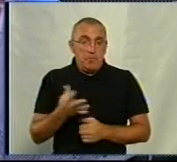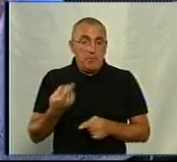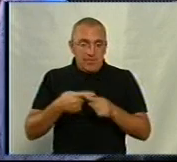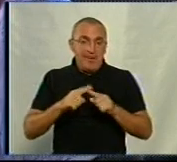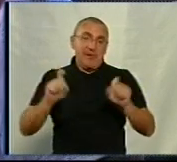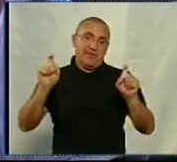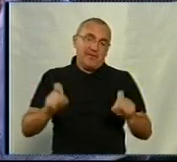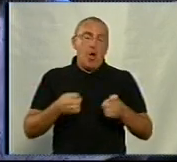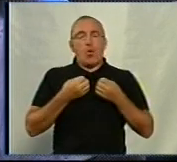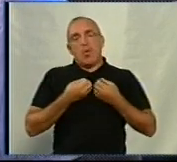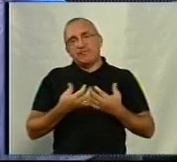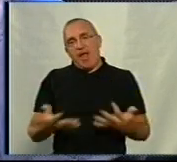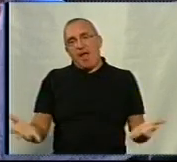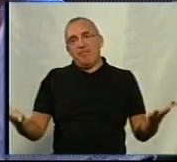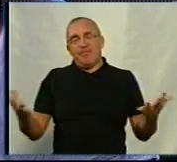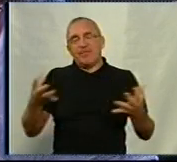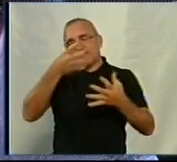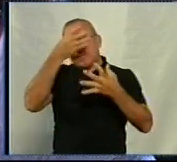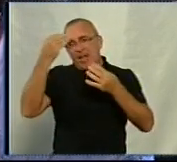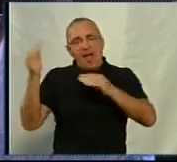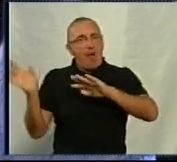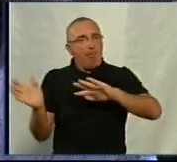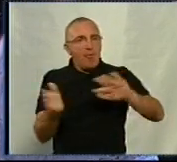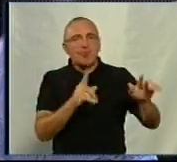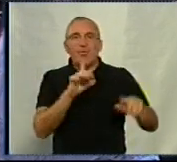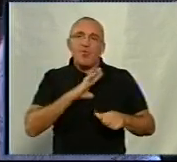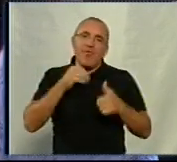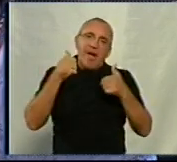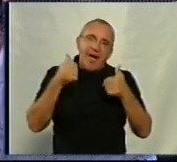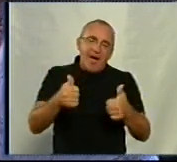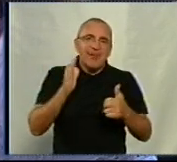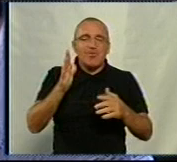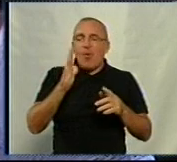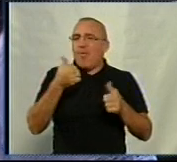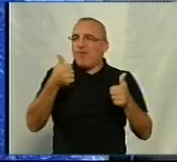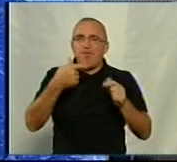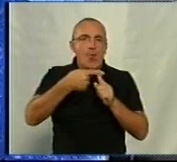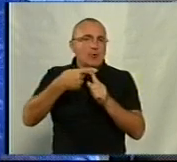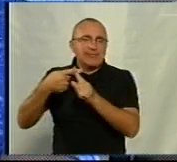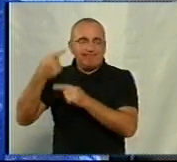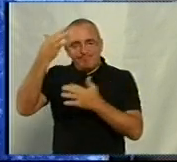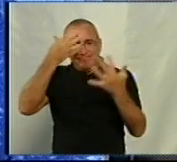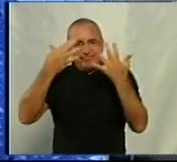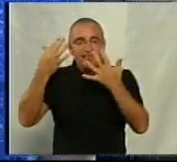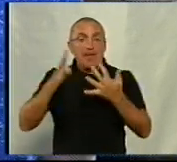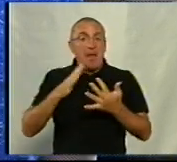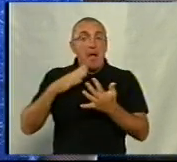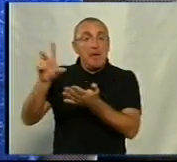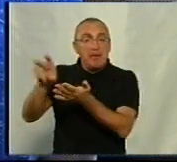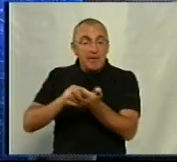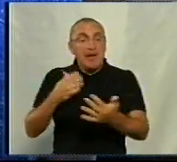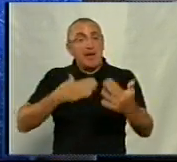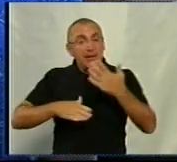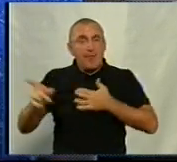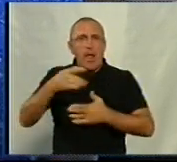отаку сидиш, розслабляєшся, забуваєш за все, що було хороше, один позитив тільки береш. Я з них беру щось приклад. Я радий,